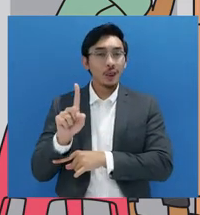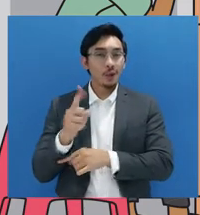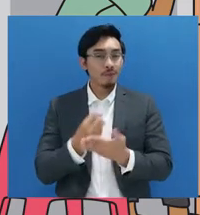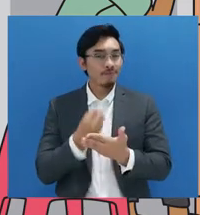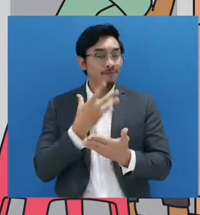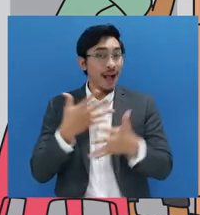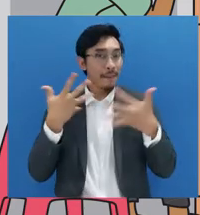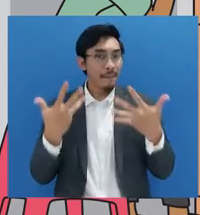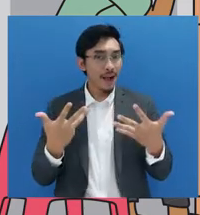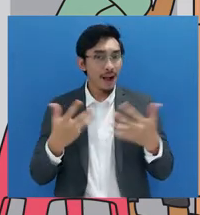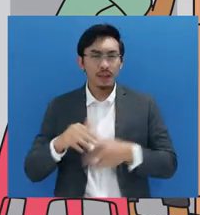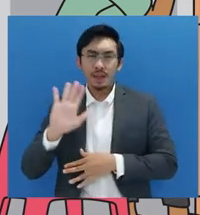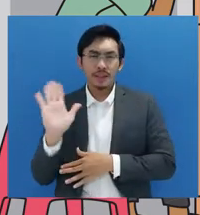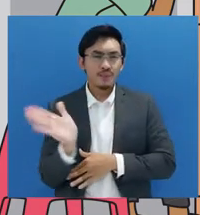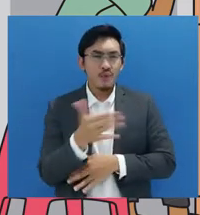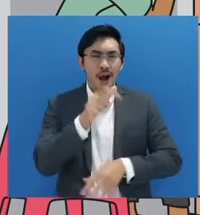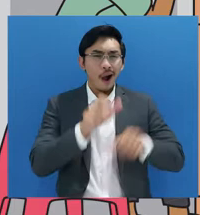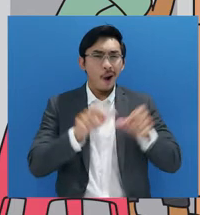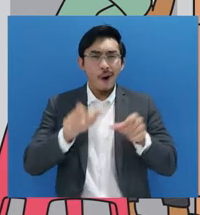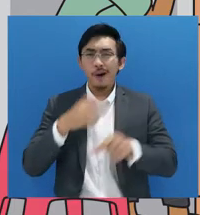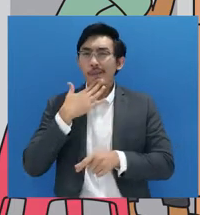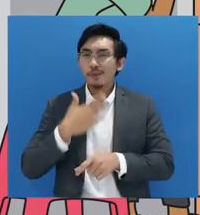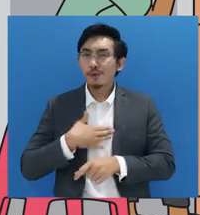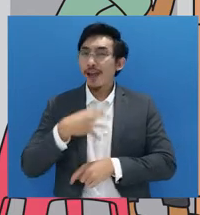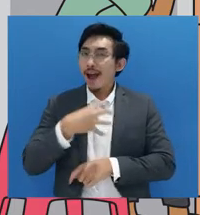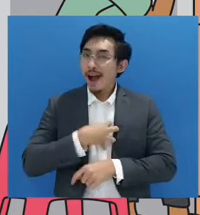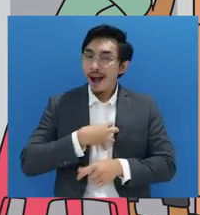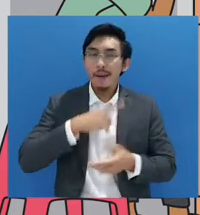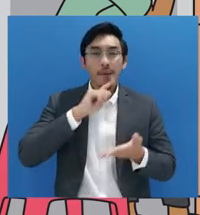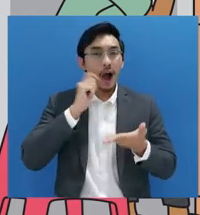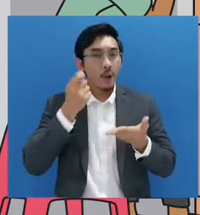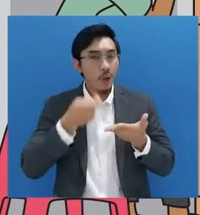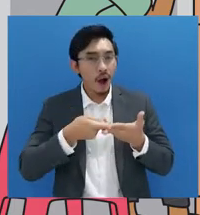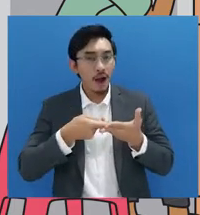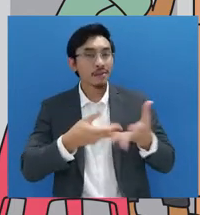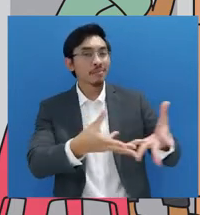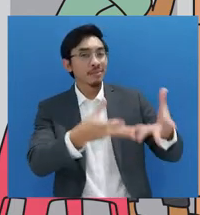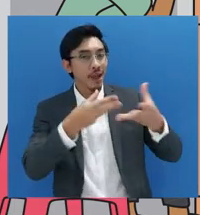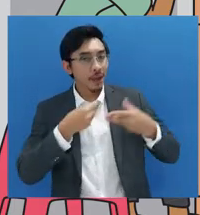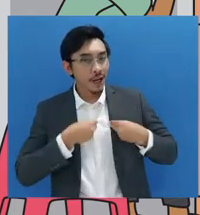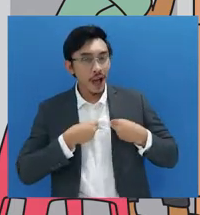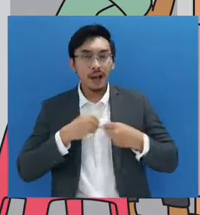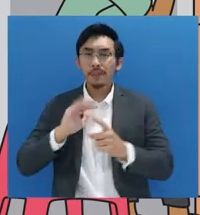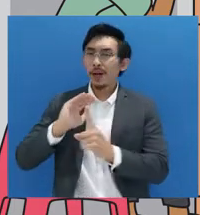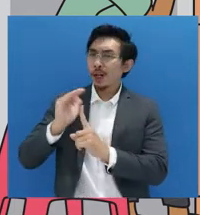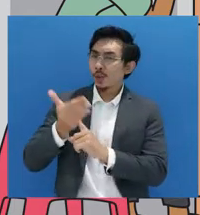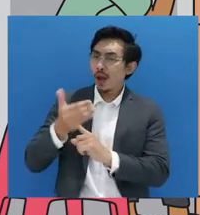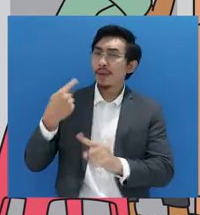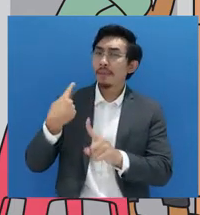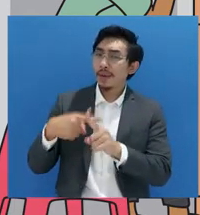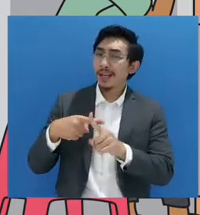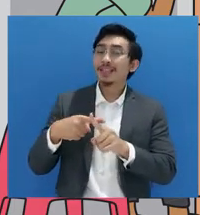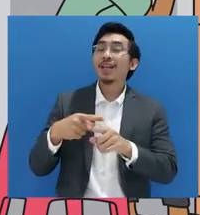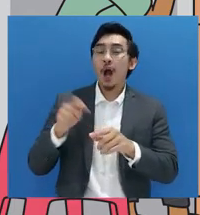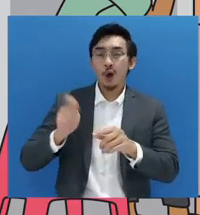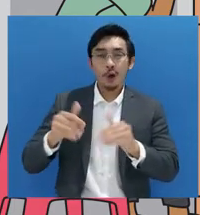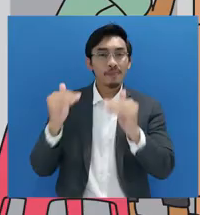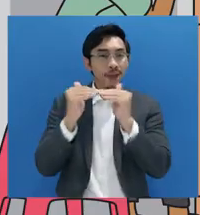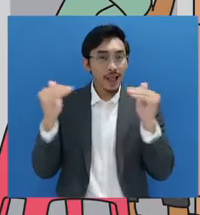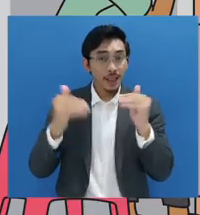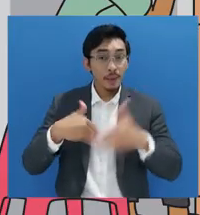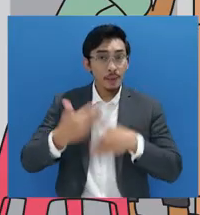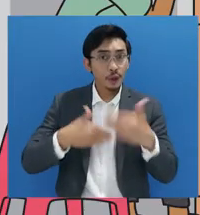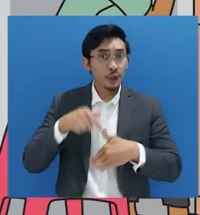setiap orang berhak atas pengakuan, jaminan, pelindungan, dan kepastian hukum yang adil serta perlakuan yang sama di hadapan hukum.